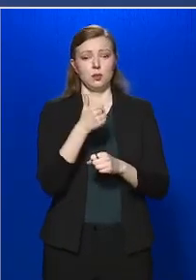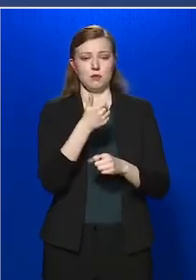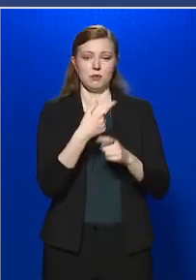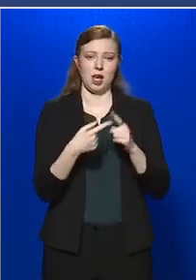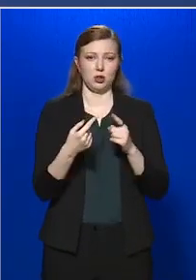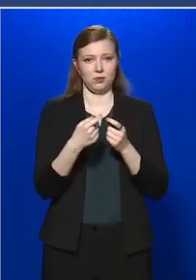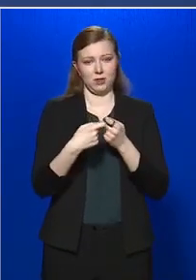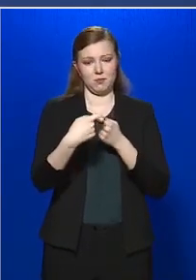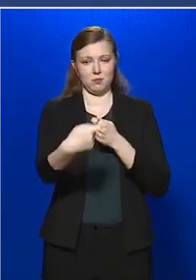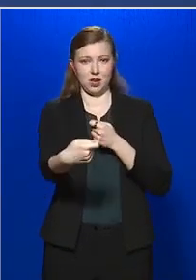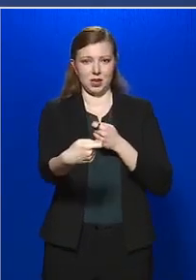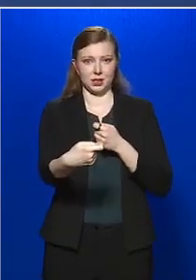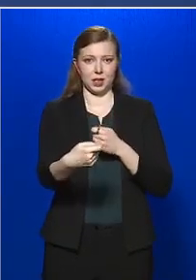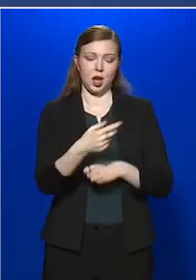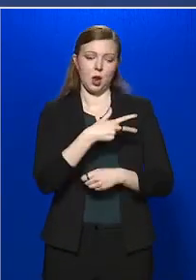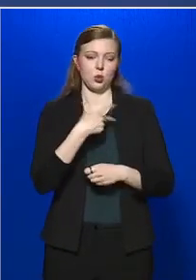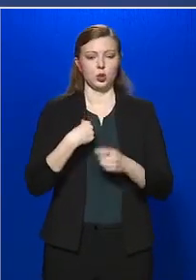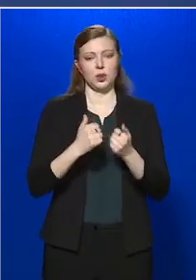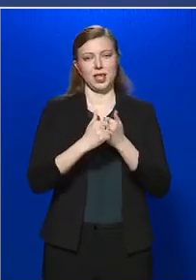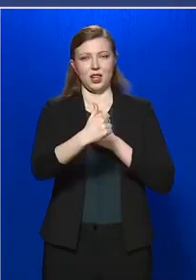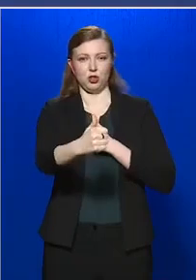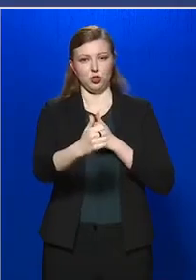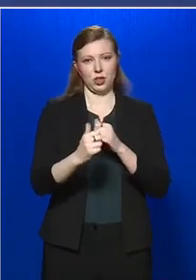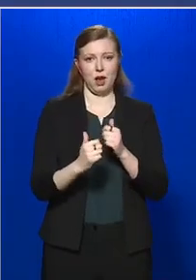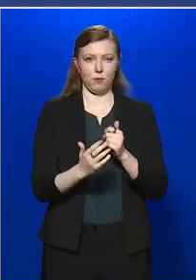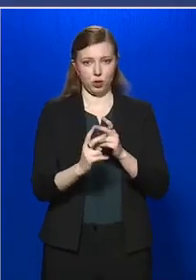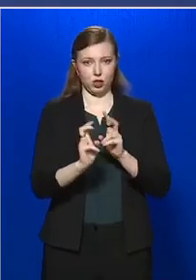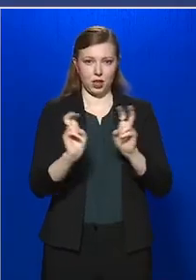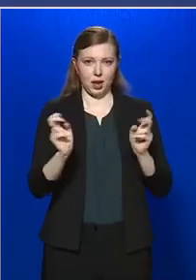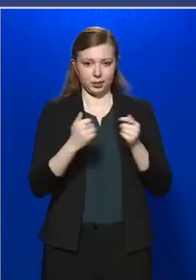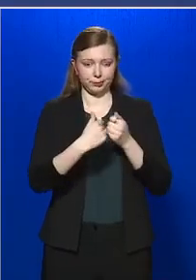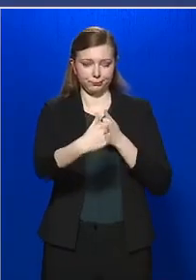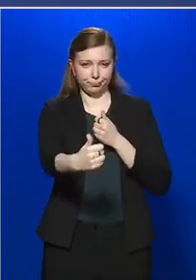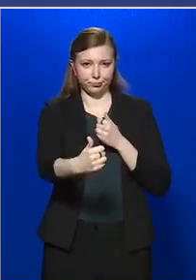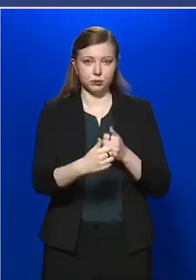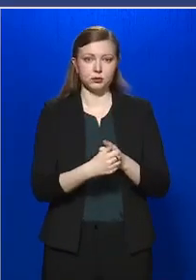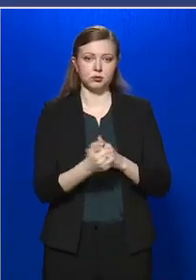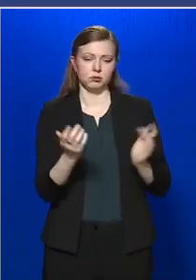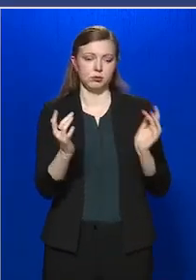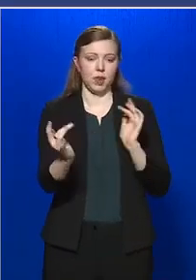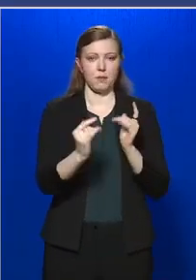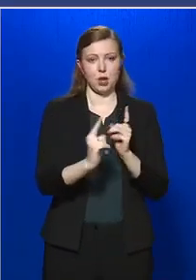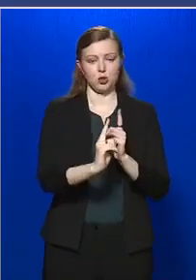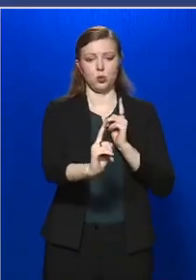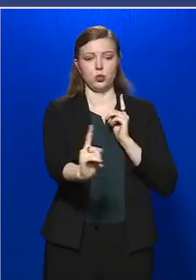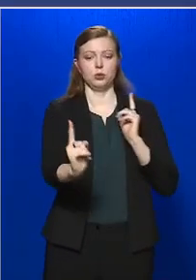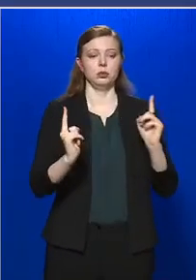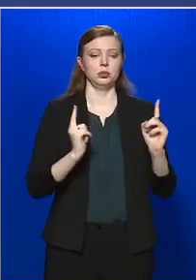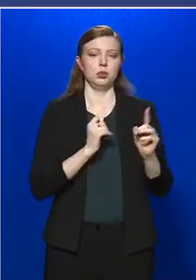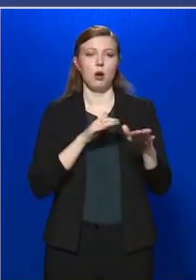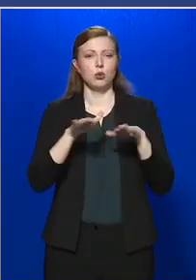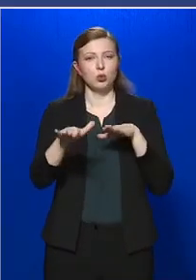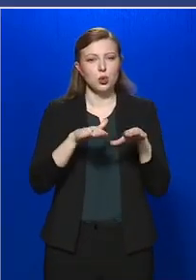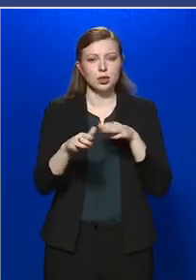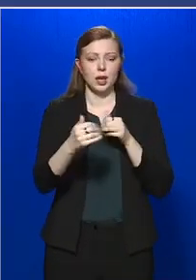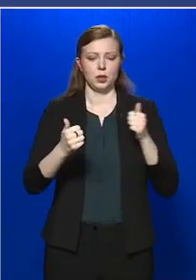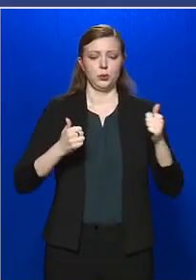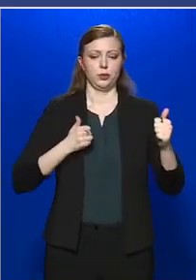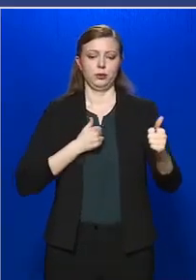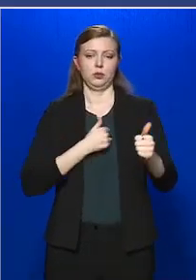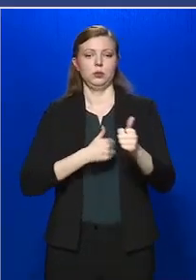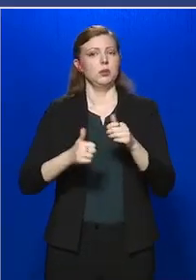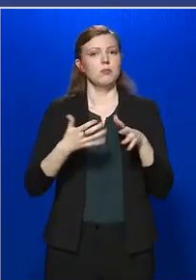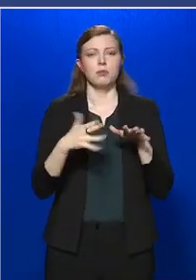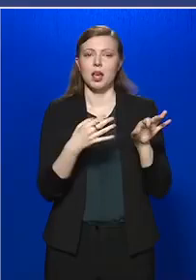méteres úgynevezett szociális távolságot, amely egymástól, hogyha közlekedünk, vagy bármilyen